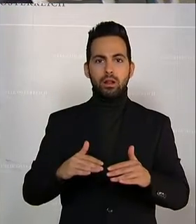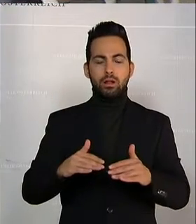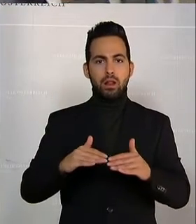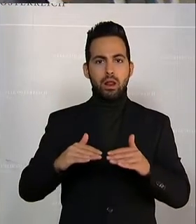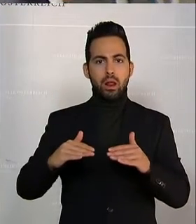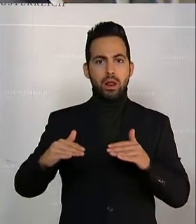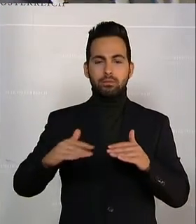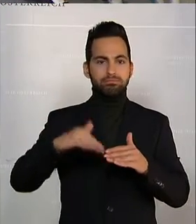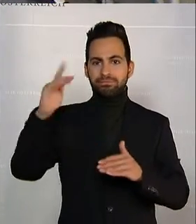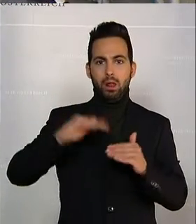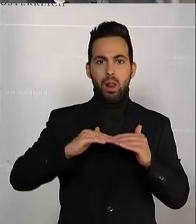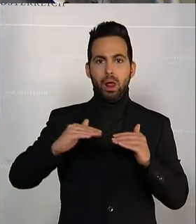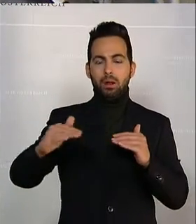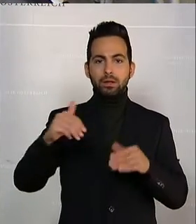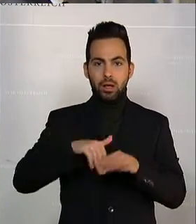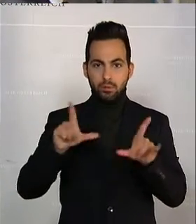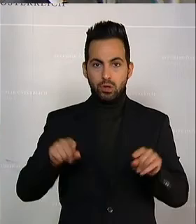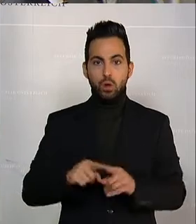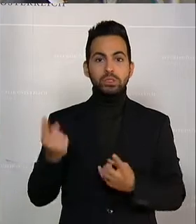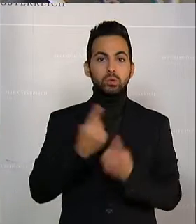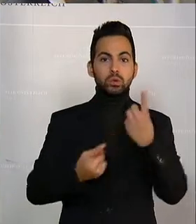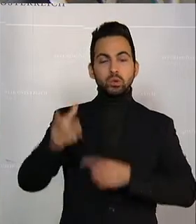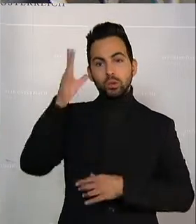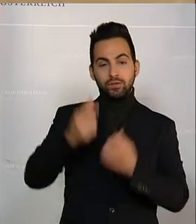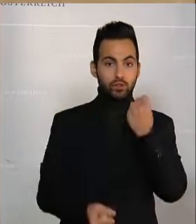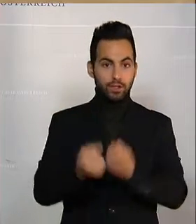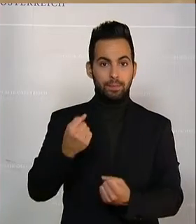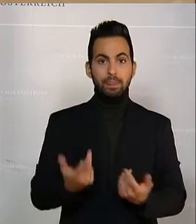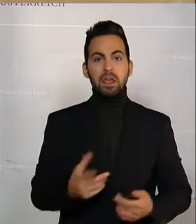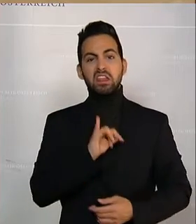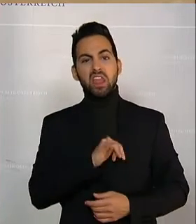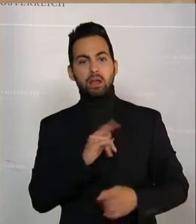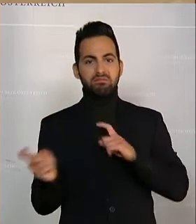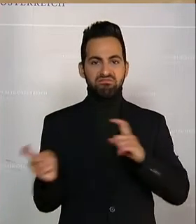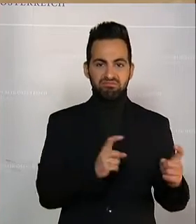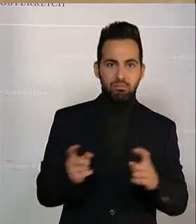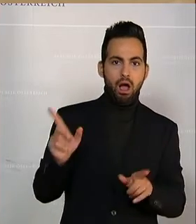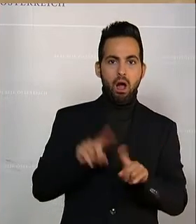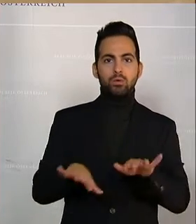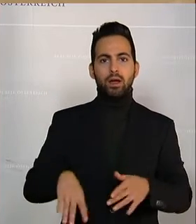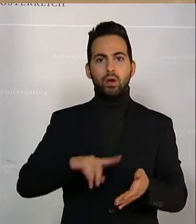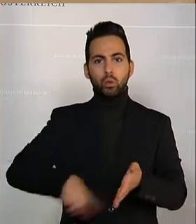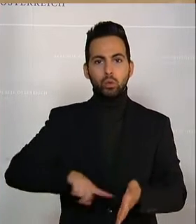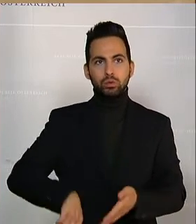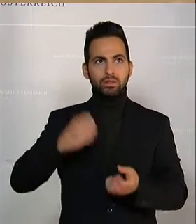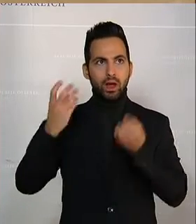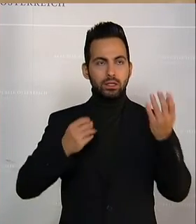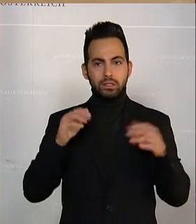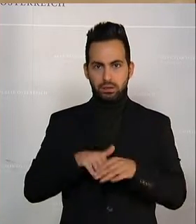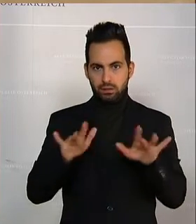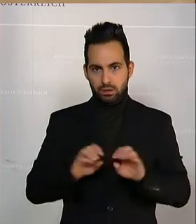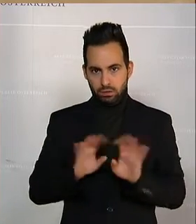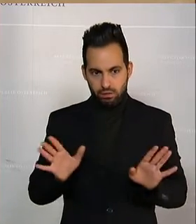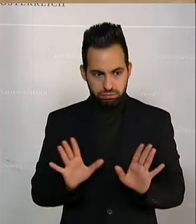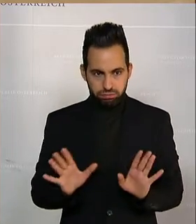daher ist die Situation auch in Zukunft schwierig. Neid-Debatten und Kürzungsfantasien haben hier